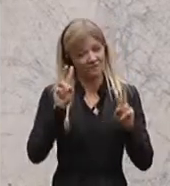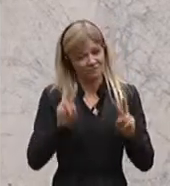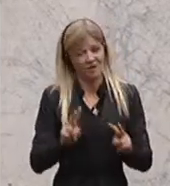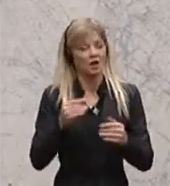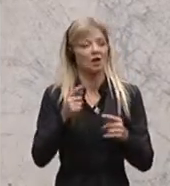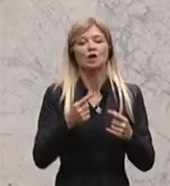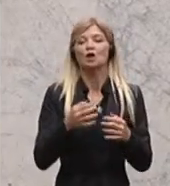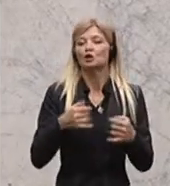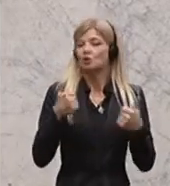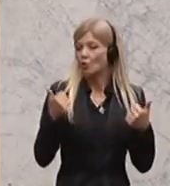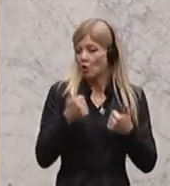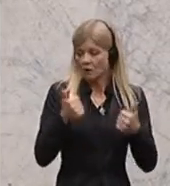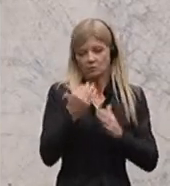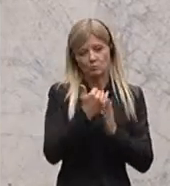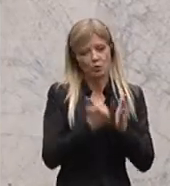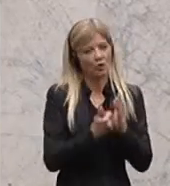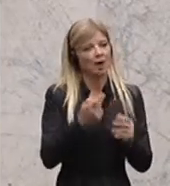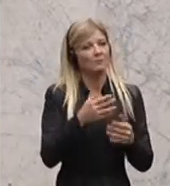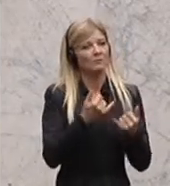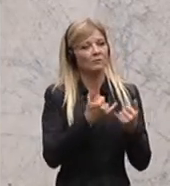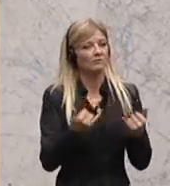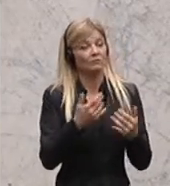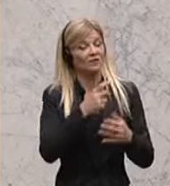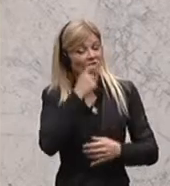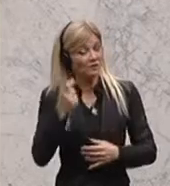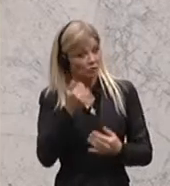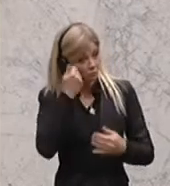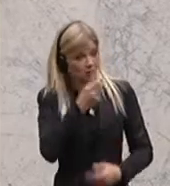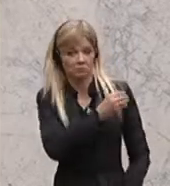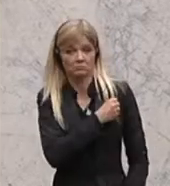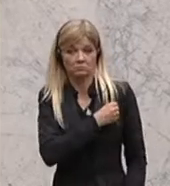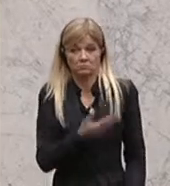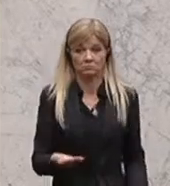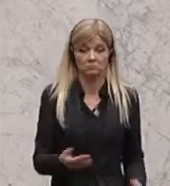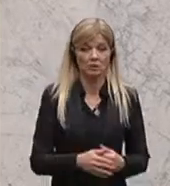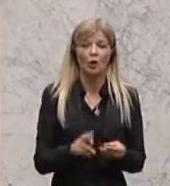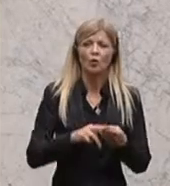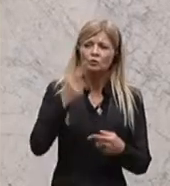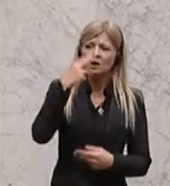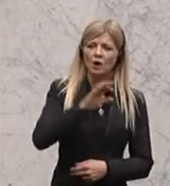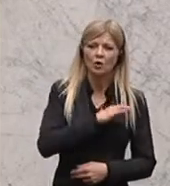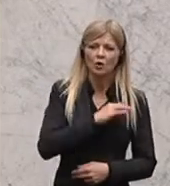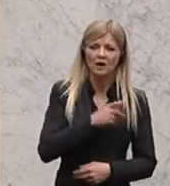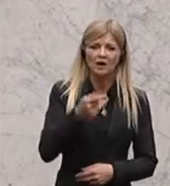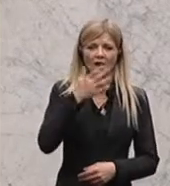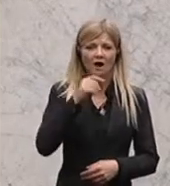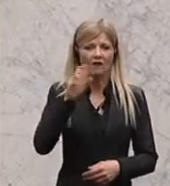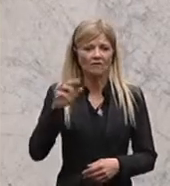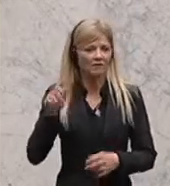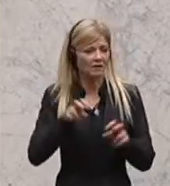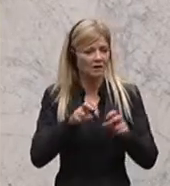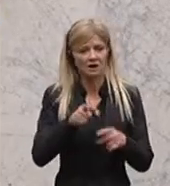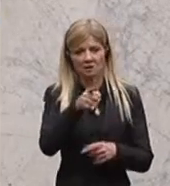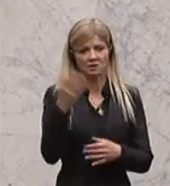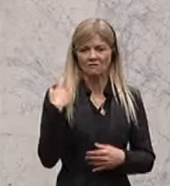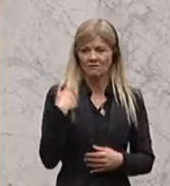sagen wollen. Und zum weiteren, Herr Kollege Hafenecker, auch da muss ich sagen, leider ist es eine Themenverfehlung. Das ist nicht